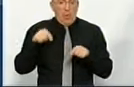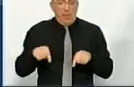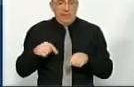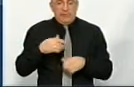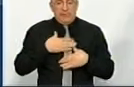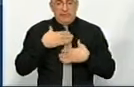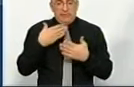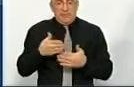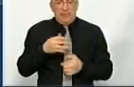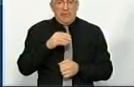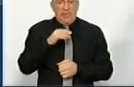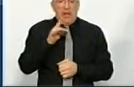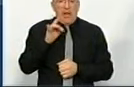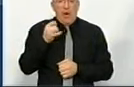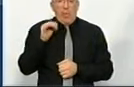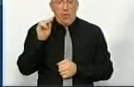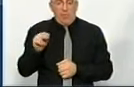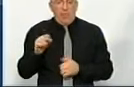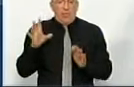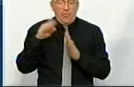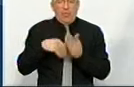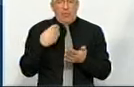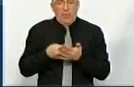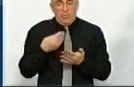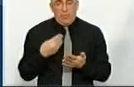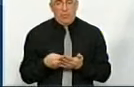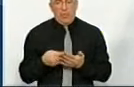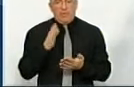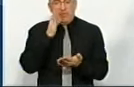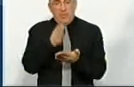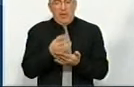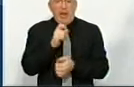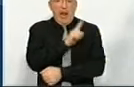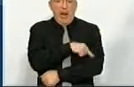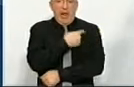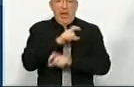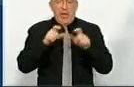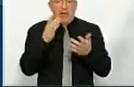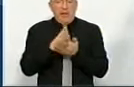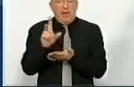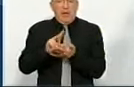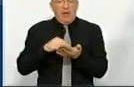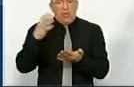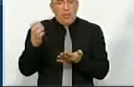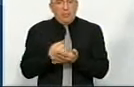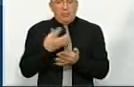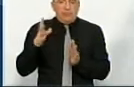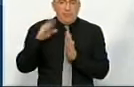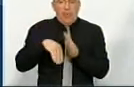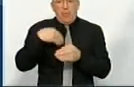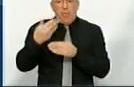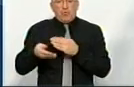пану Райковичу вдалося залучити кошти, в тому числі спрямувати їх на лікарню. Це є приклад успішного залучення